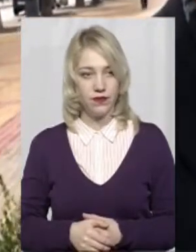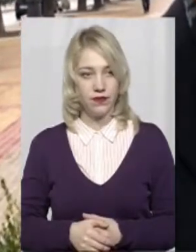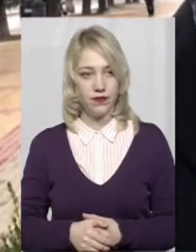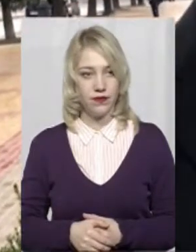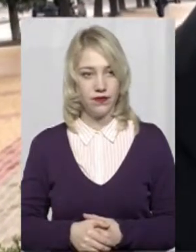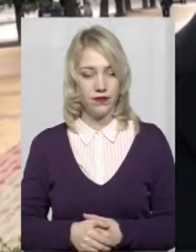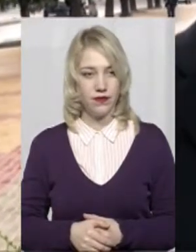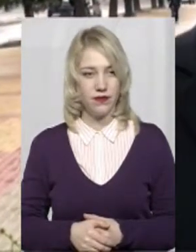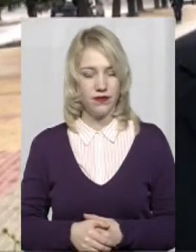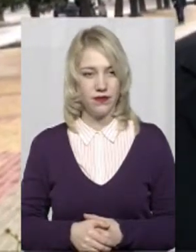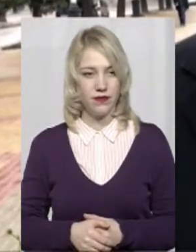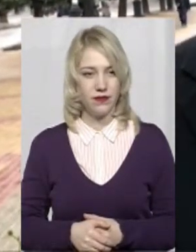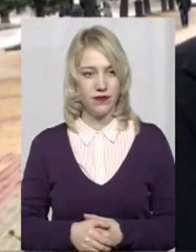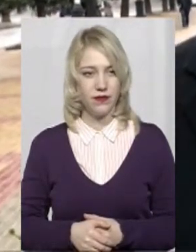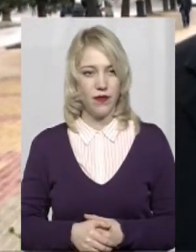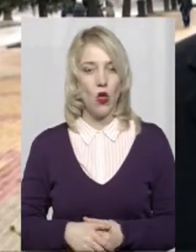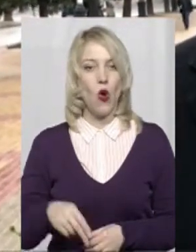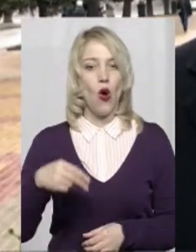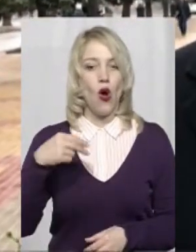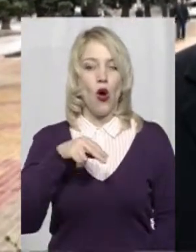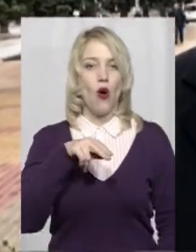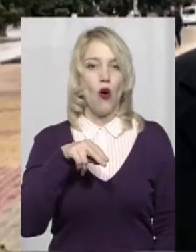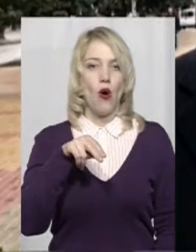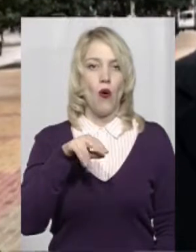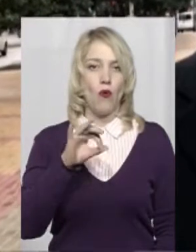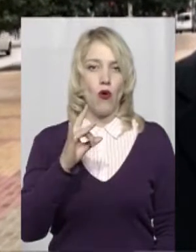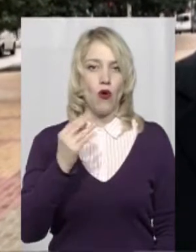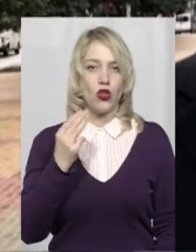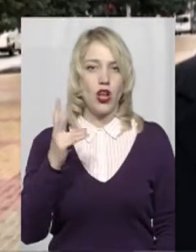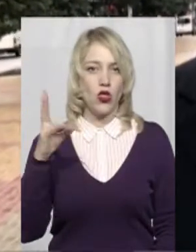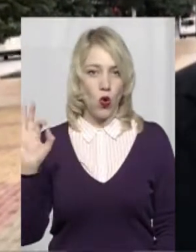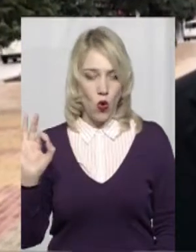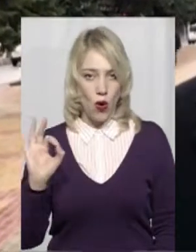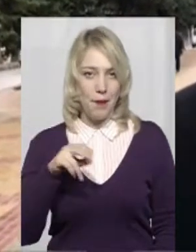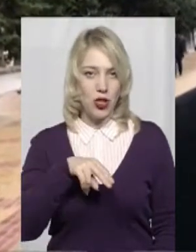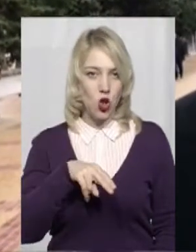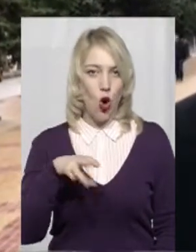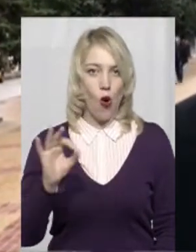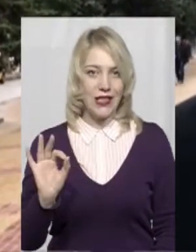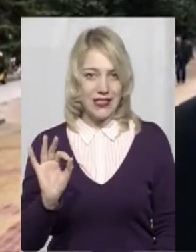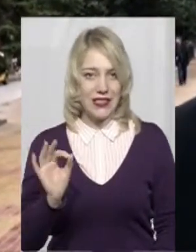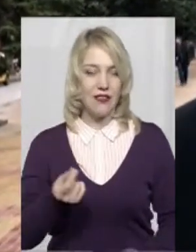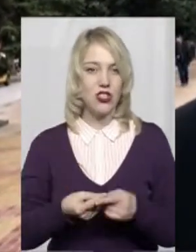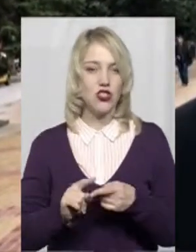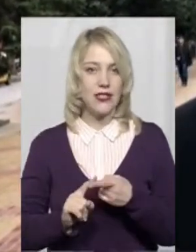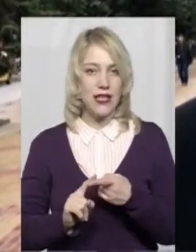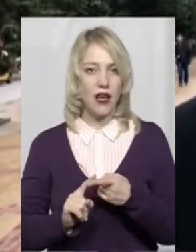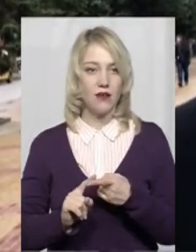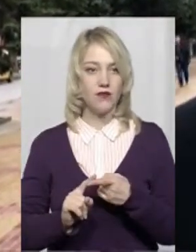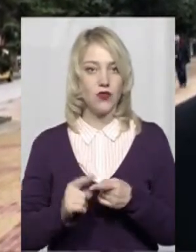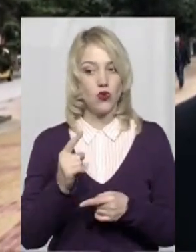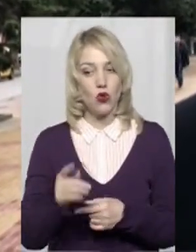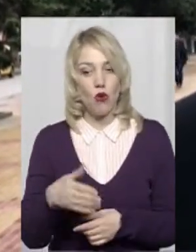Президентство Порошенка Петра Олексійовича – це з одного боку